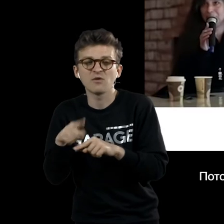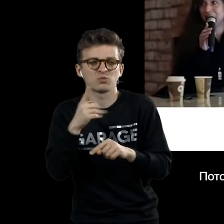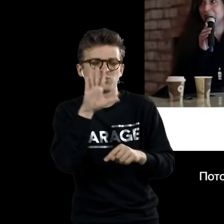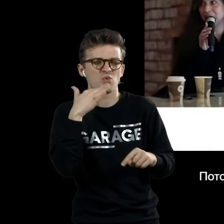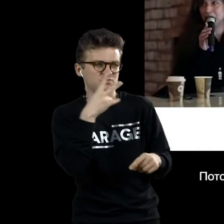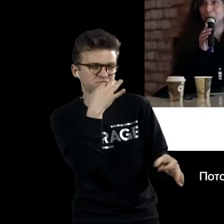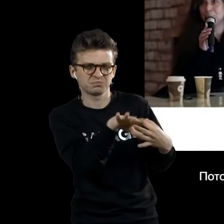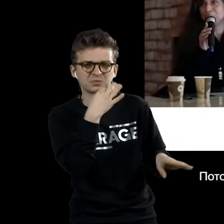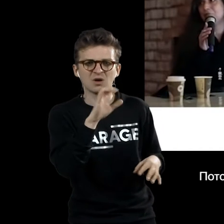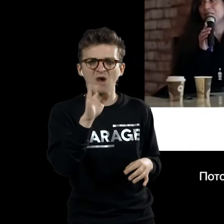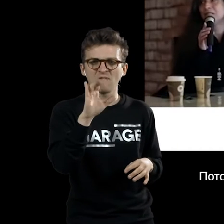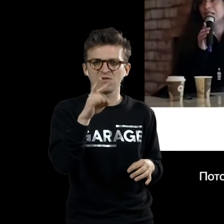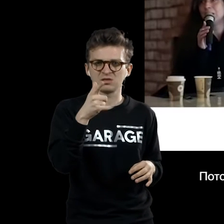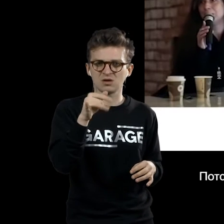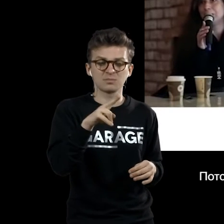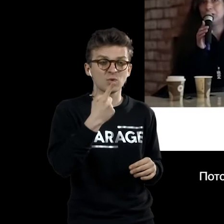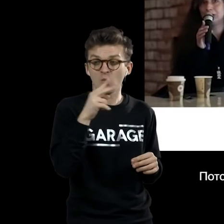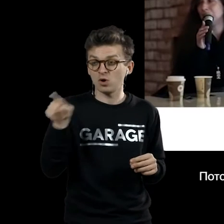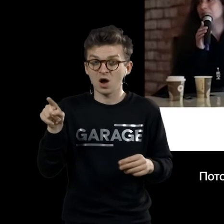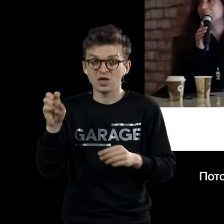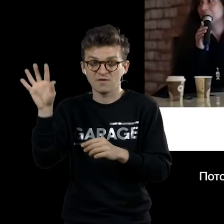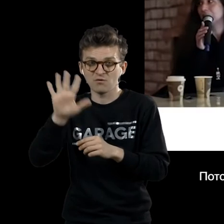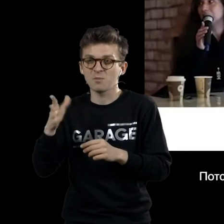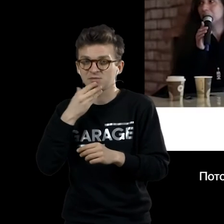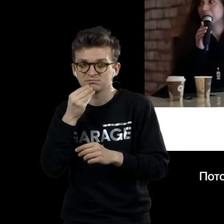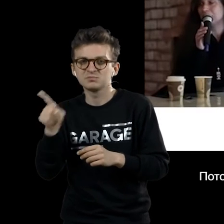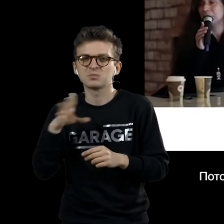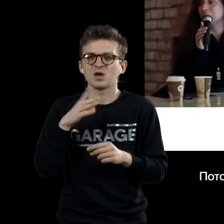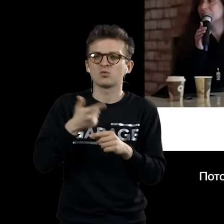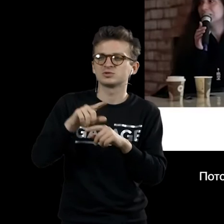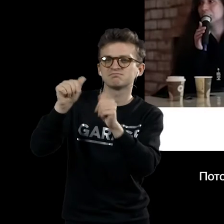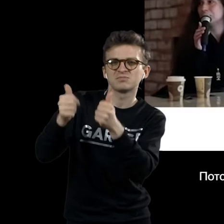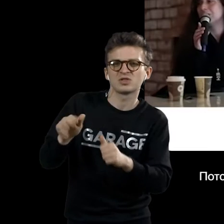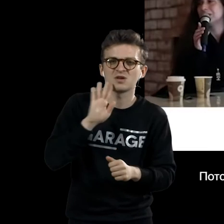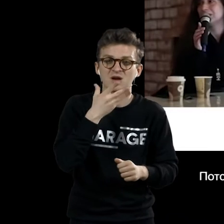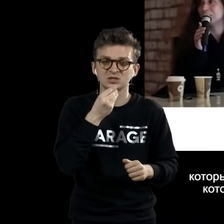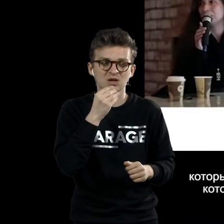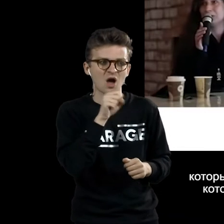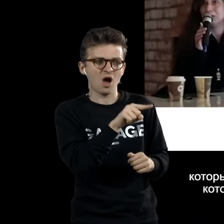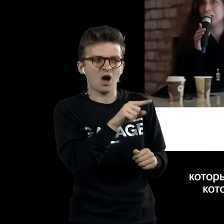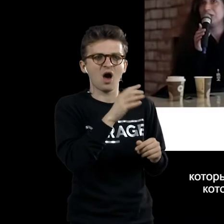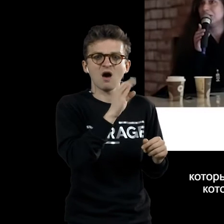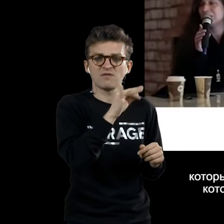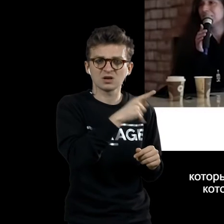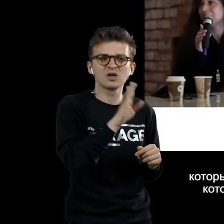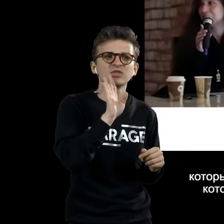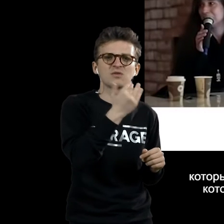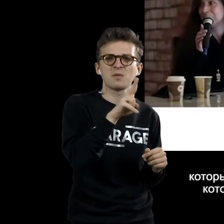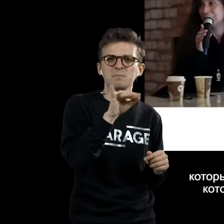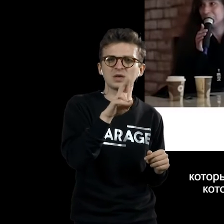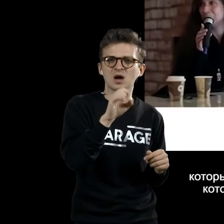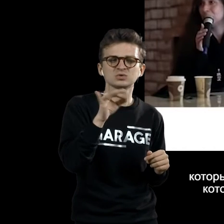Потому что вместо красивой обнаженной женщины появляются авеньонские девушки Пикассо, которые не являются